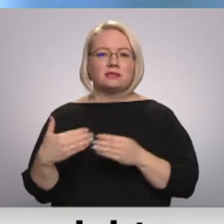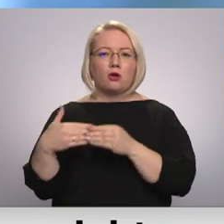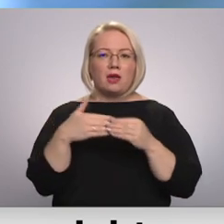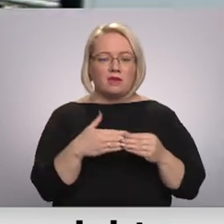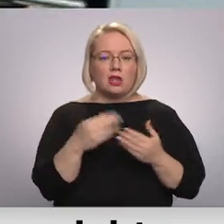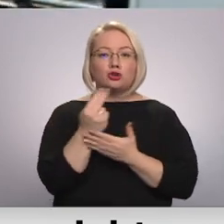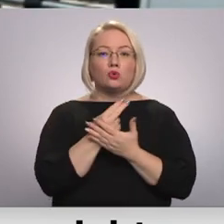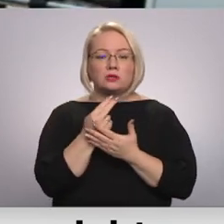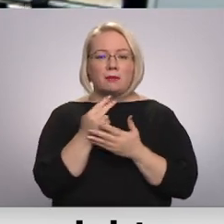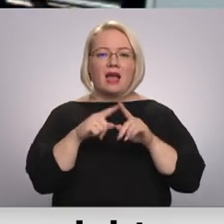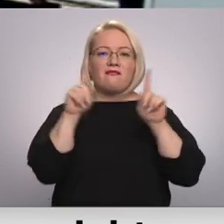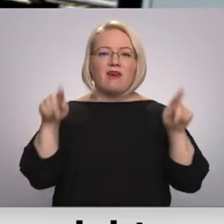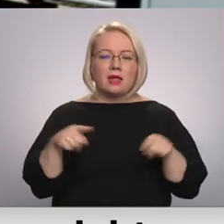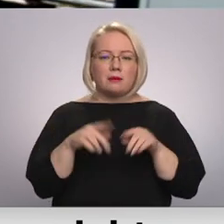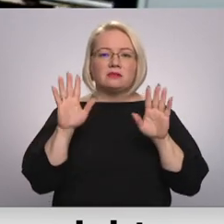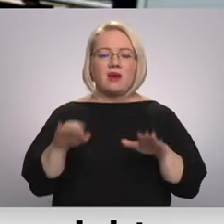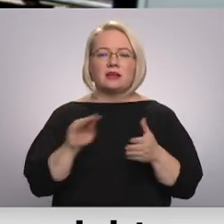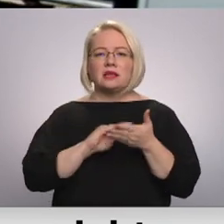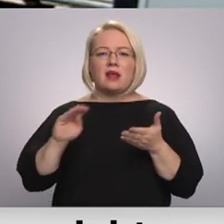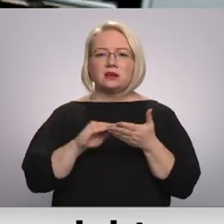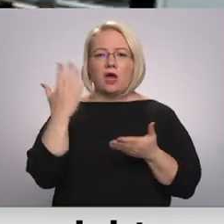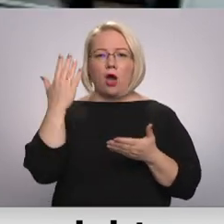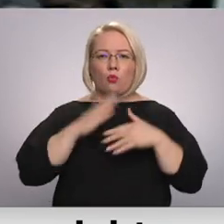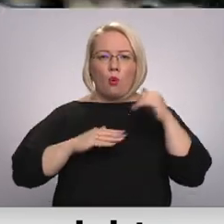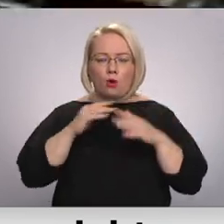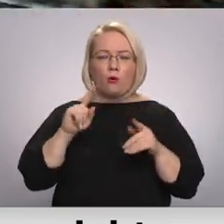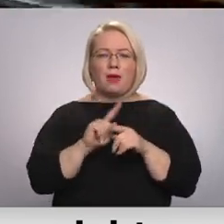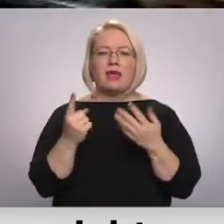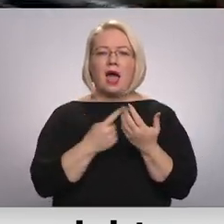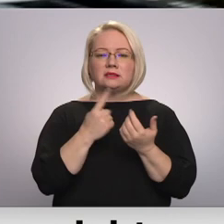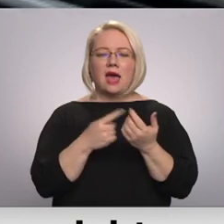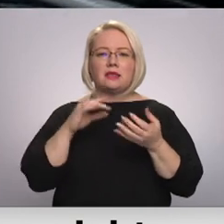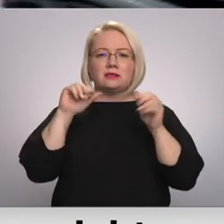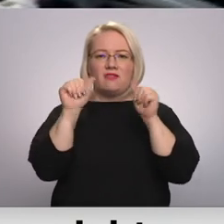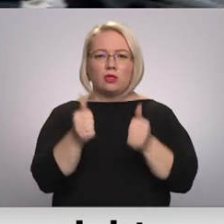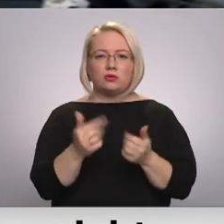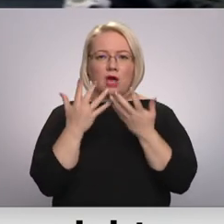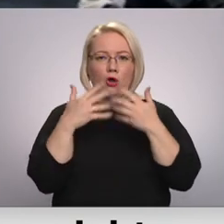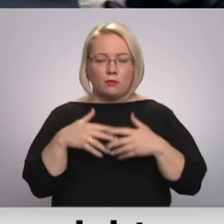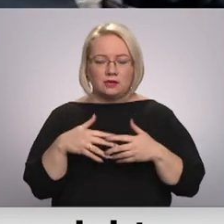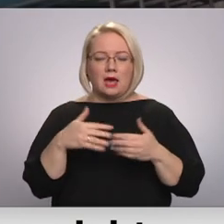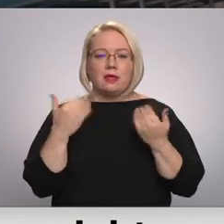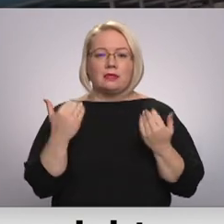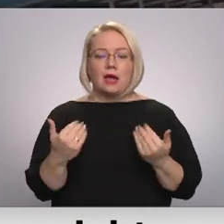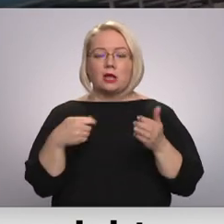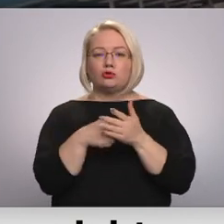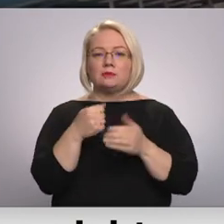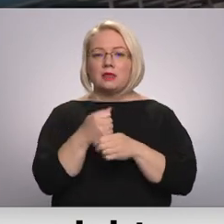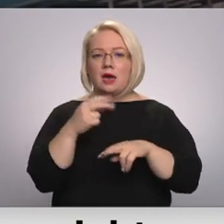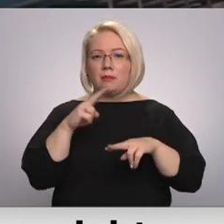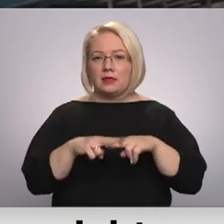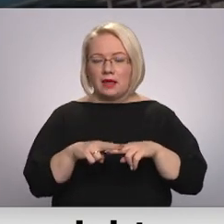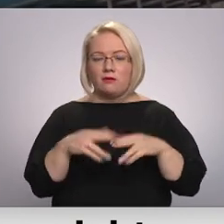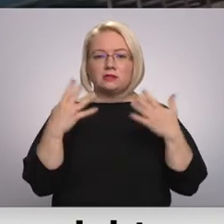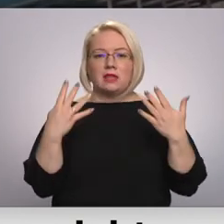nozīmējot, ka veidlaps varēs nerekstīt ar roku, bet atskaids veidosies automātiski. Pašēs subsidētiem darbvietām 9